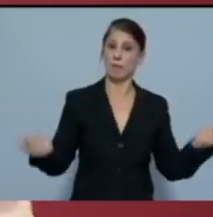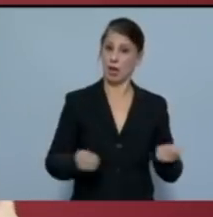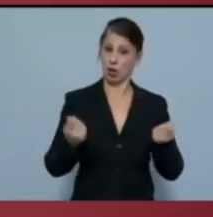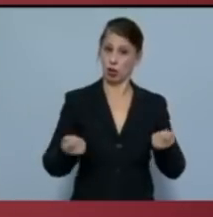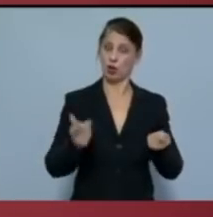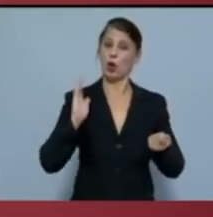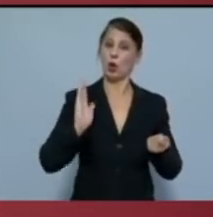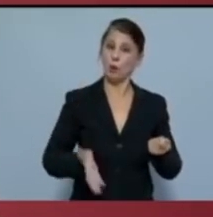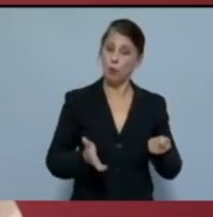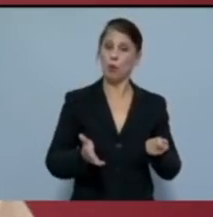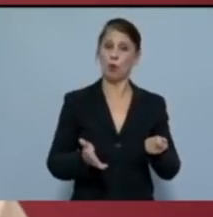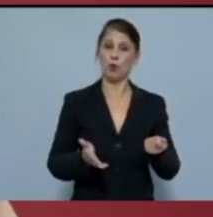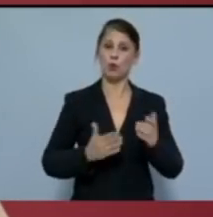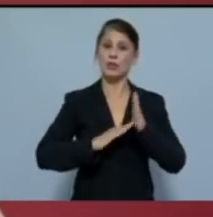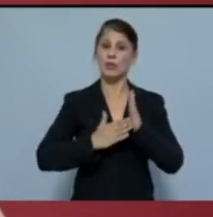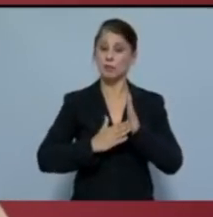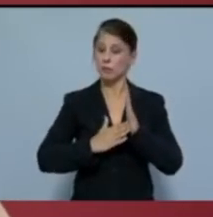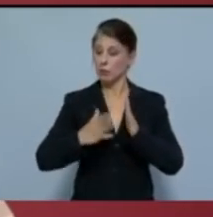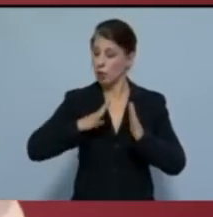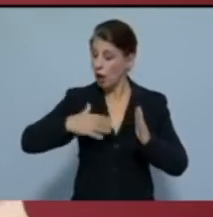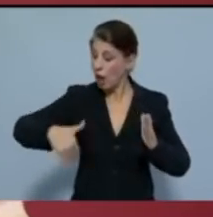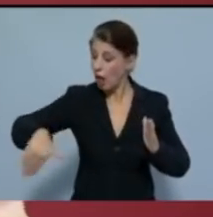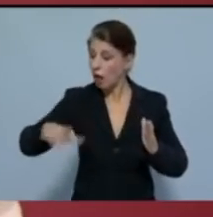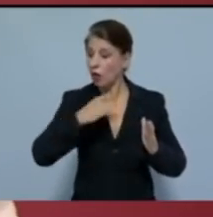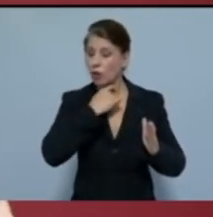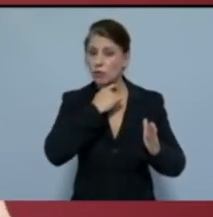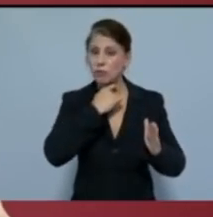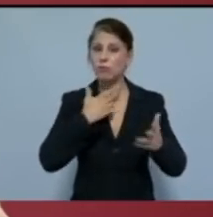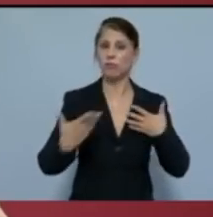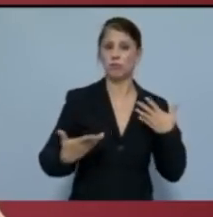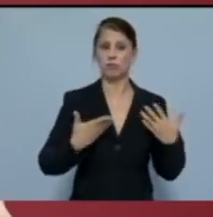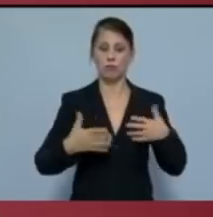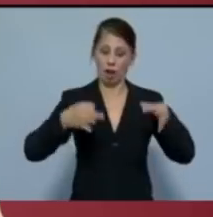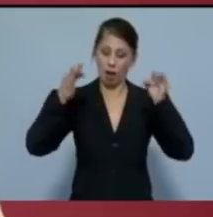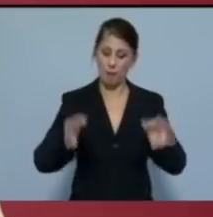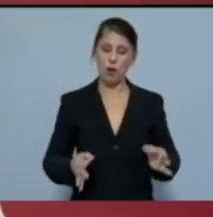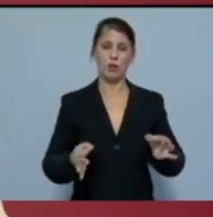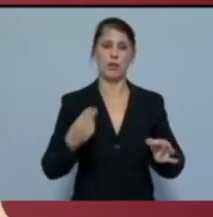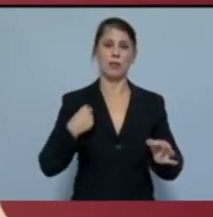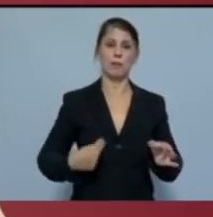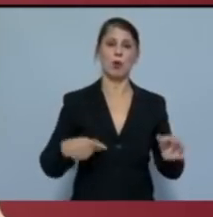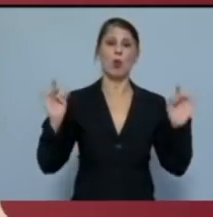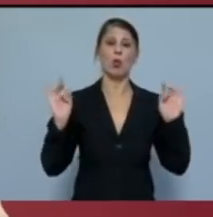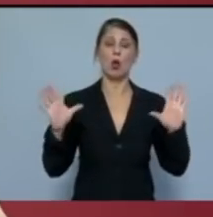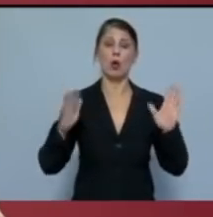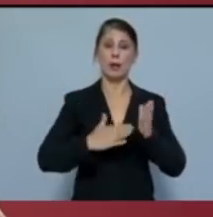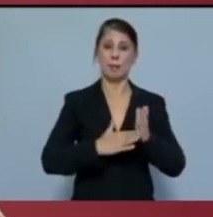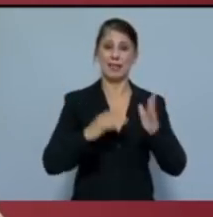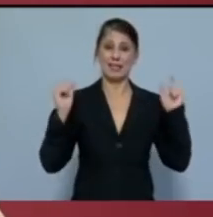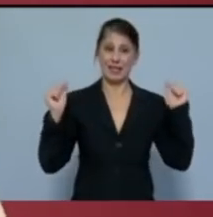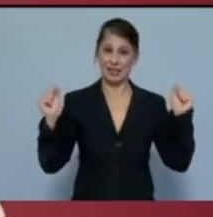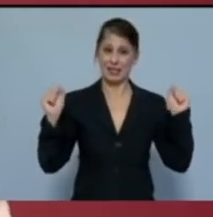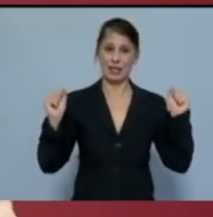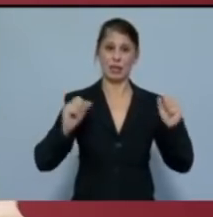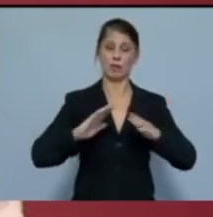μπορούν να μπουν στην υπηρεσία των λαϊκών αναγκών με σύγχρονες αποκλειστικά δημόσιες και δωρεάν υπηρεσίες υγείας